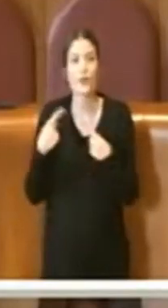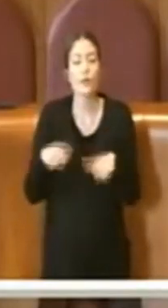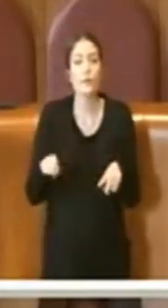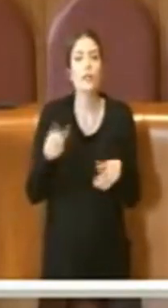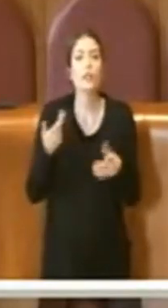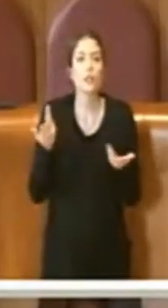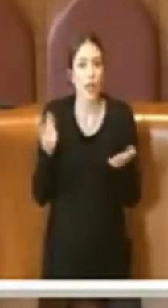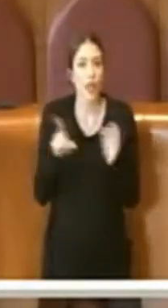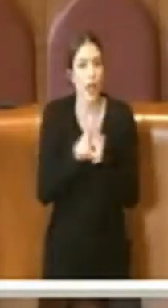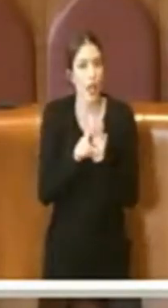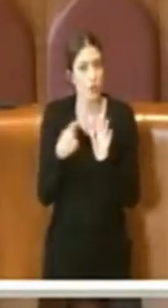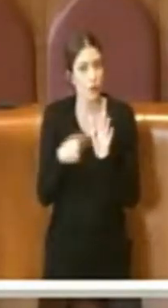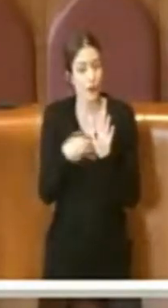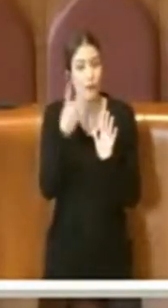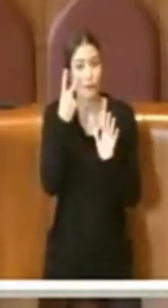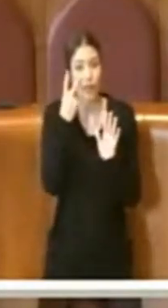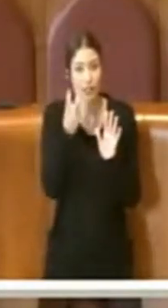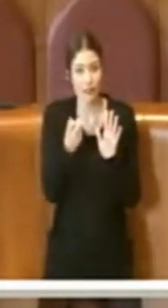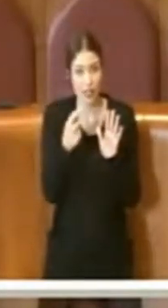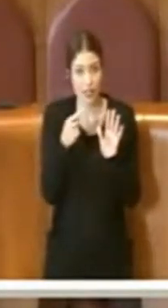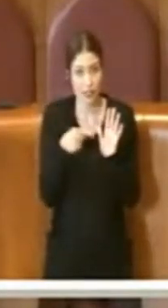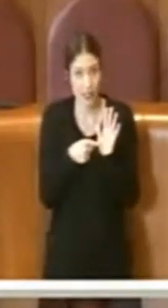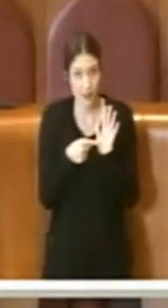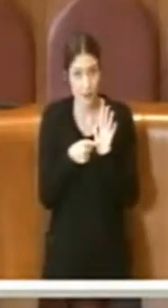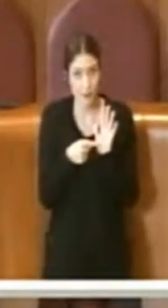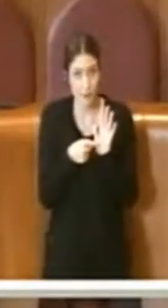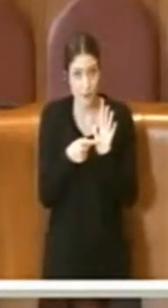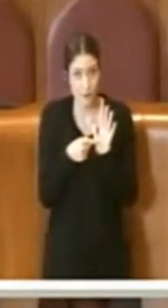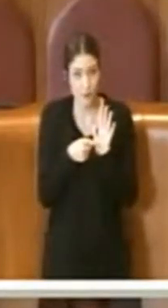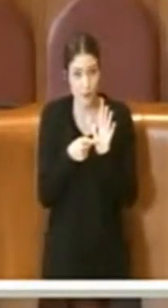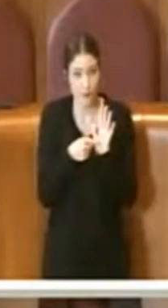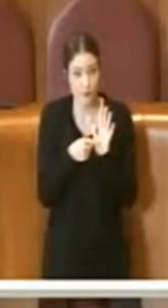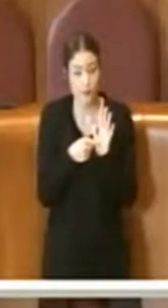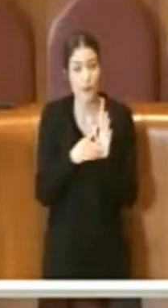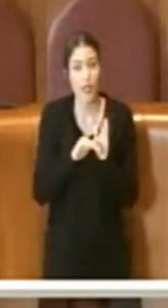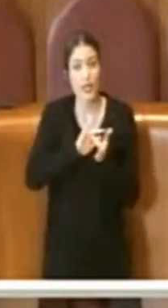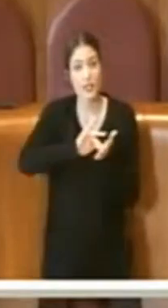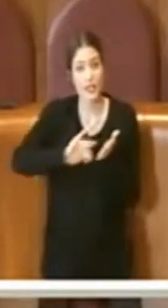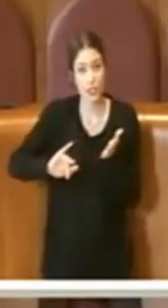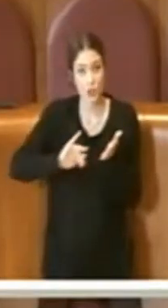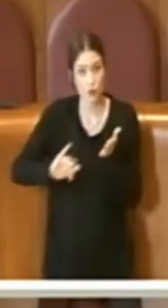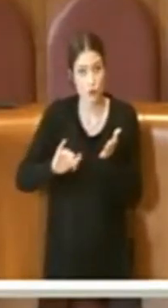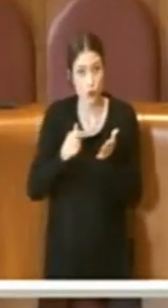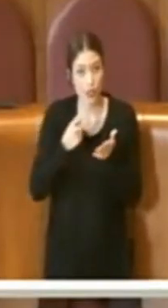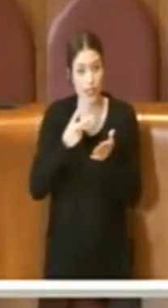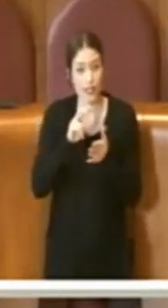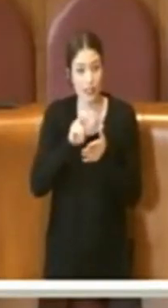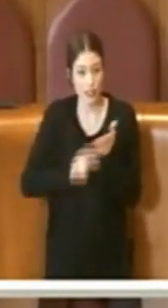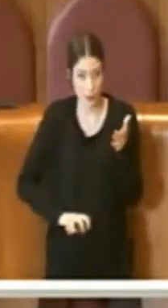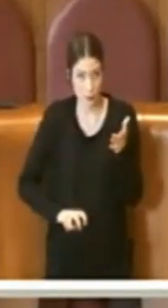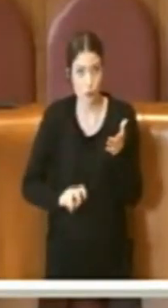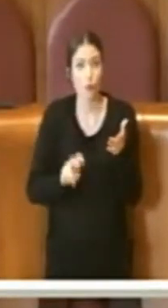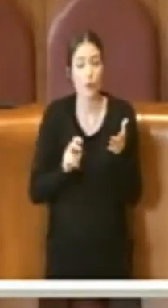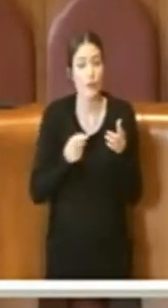legge prevede esenzioni dai tributi per quegli esercizi